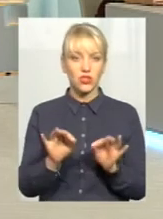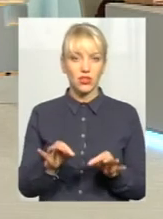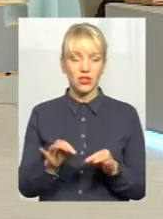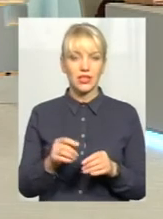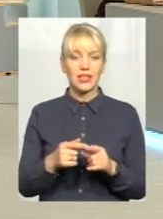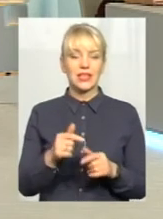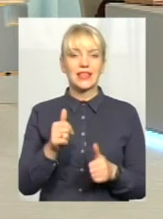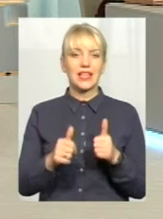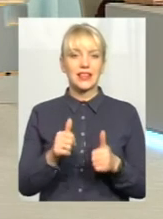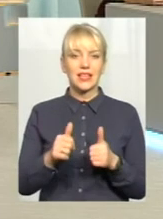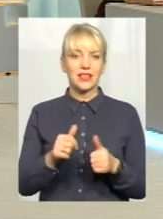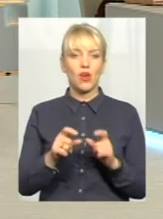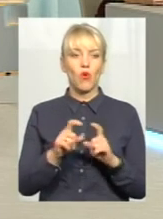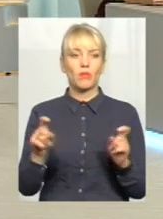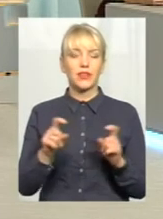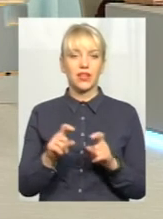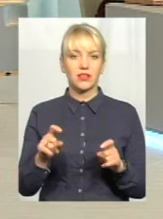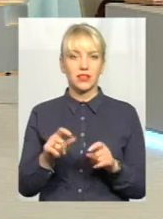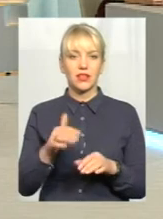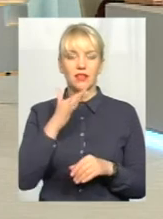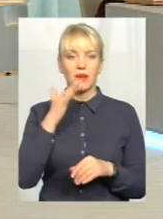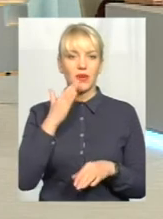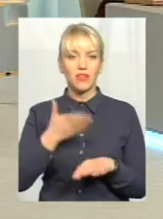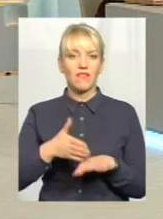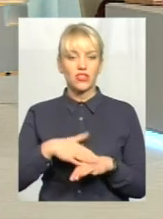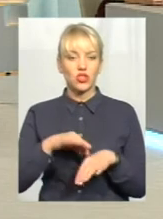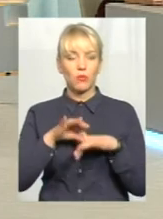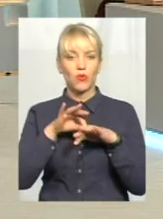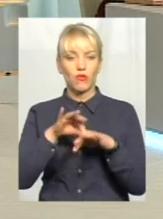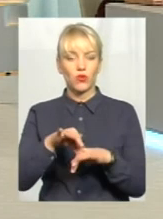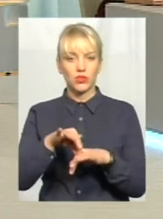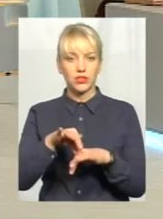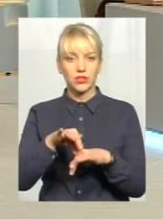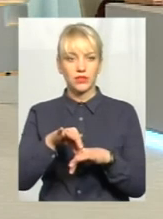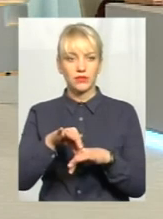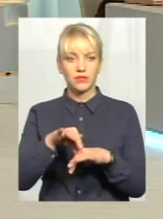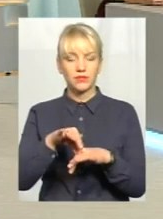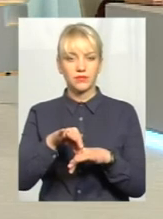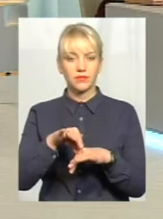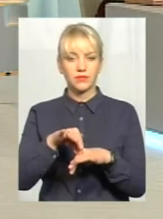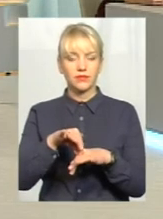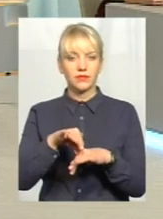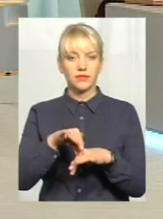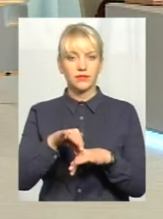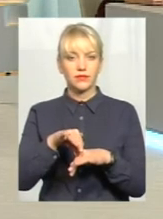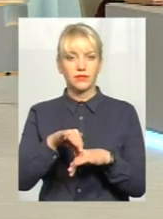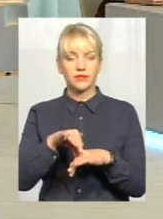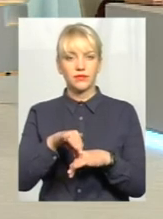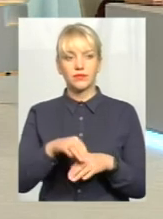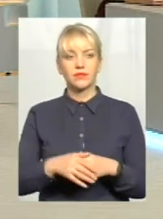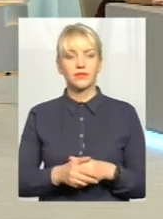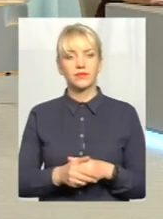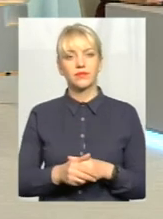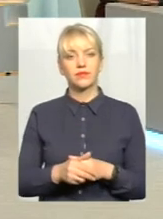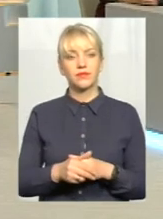тендерні об'єкти набагато важче проводити, як вони не до тендерної ці, кошти, якщо там до